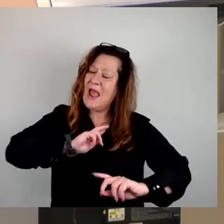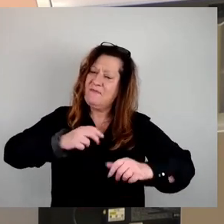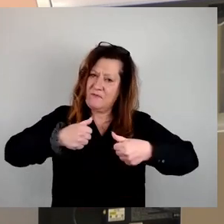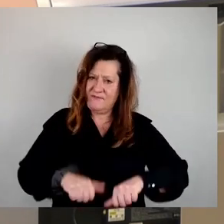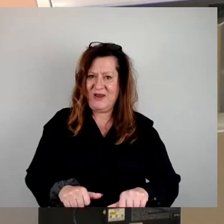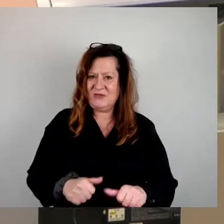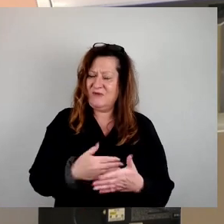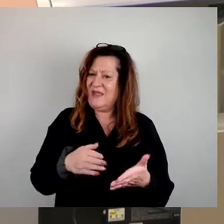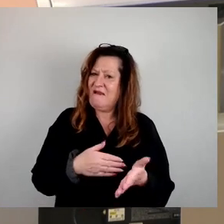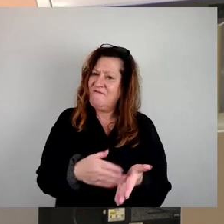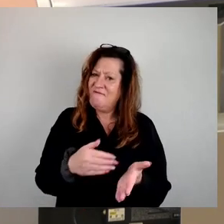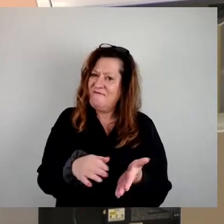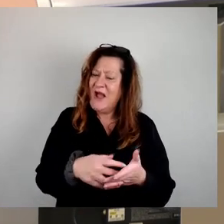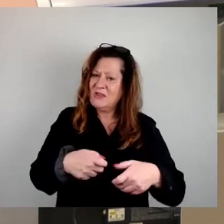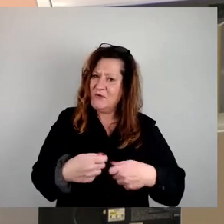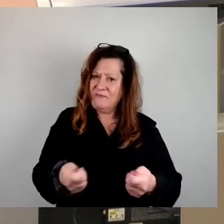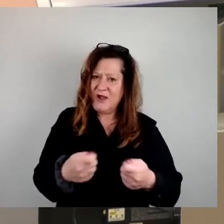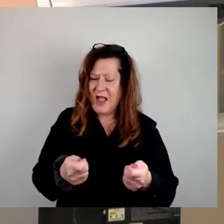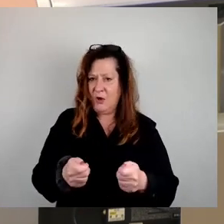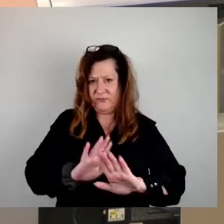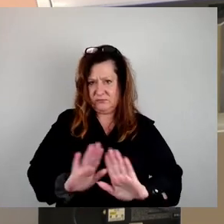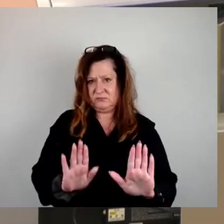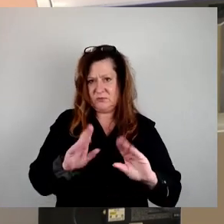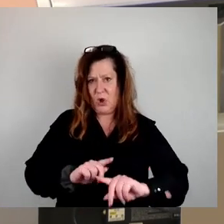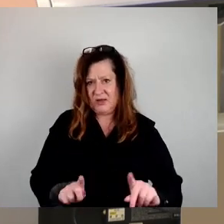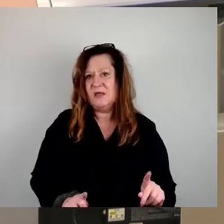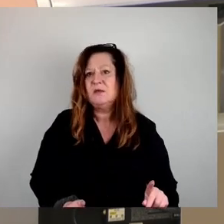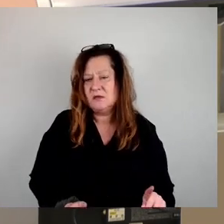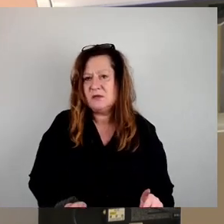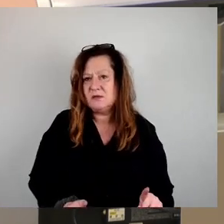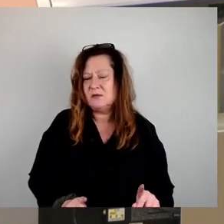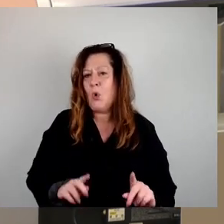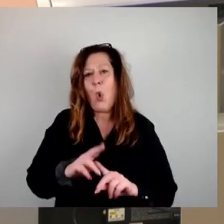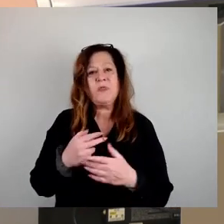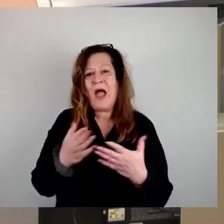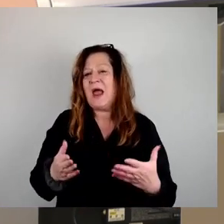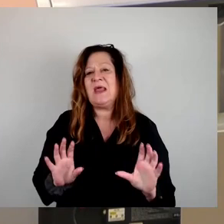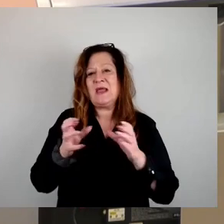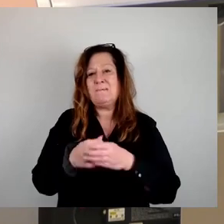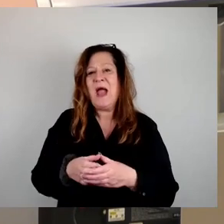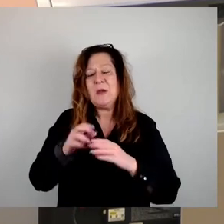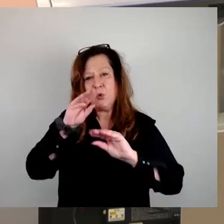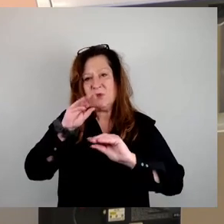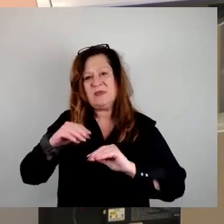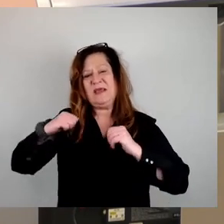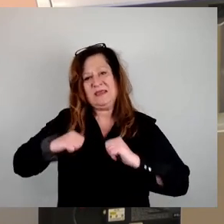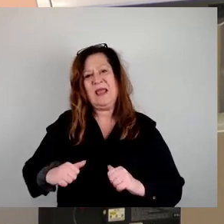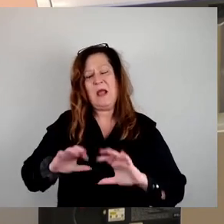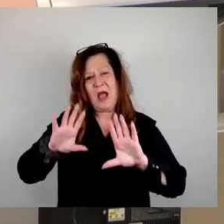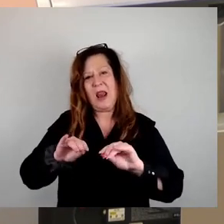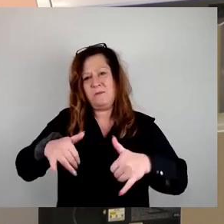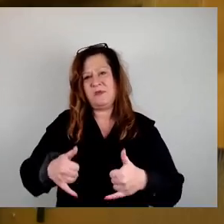ihrer Wohnungen ausschließt bzw. nur an gemeinnützige Träger erlaubt. Herzlichen Dank für Ihre Aufmerksamkeit.